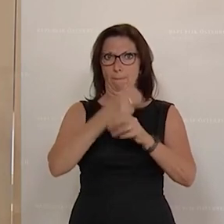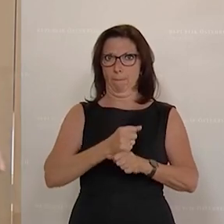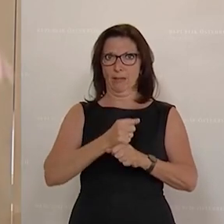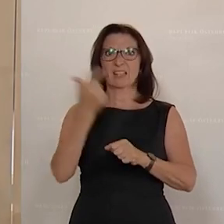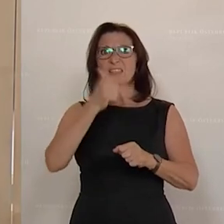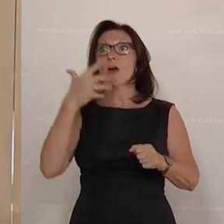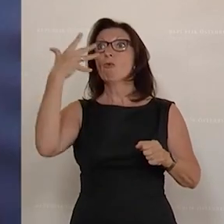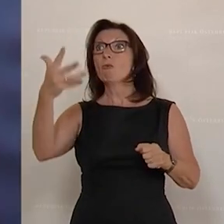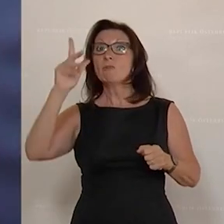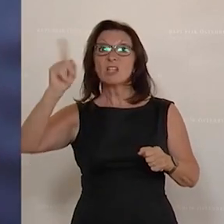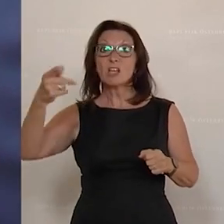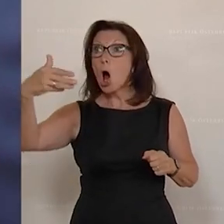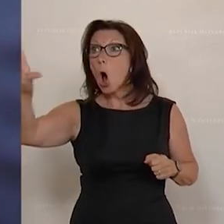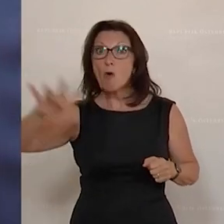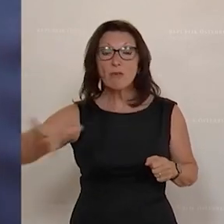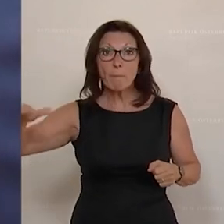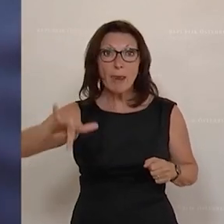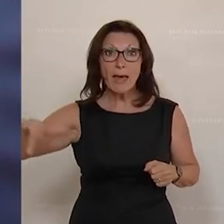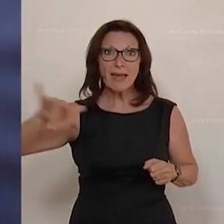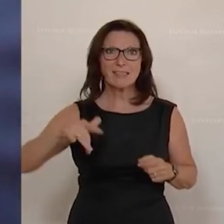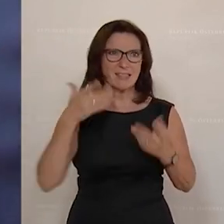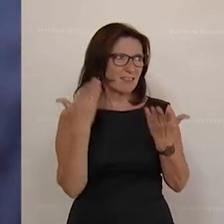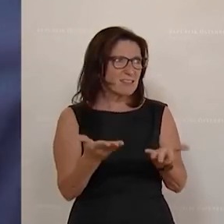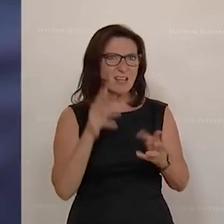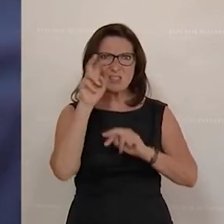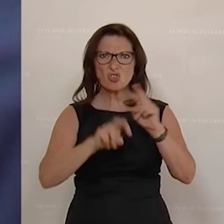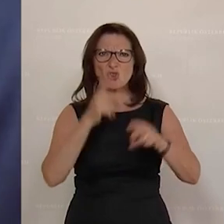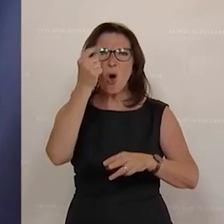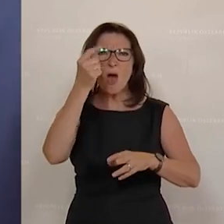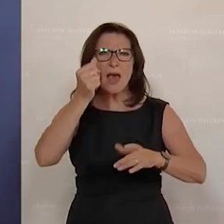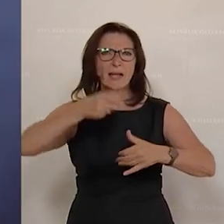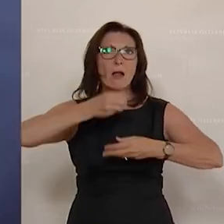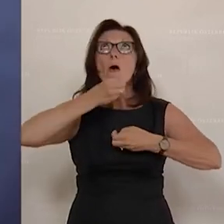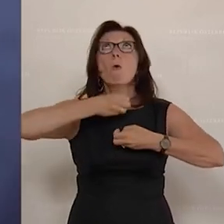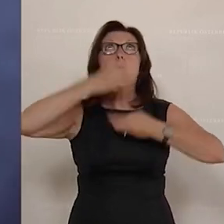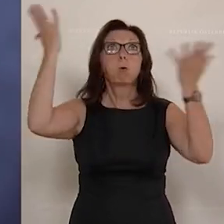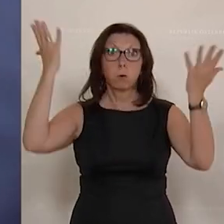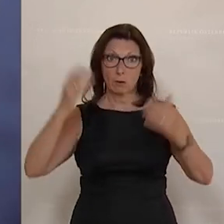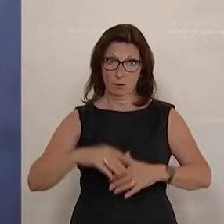offene Jobs sind. Das ist Steuergeldverbrennung allererster Güte durch diesen Minister.